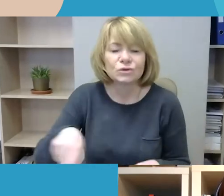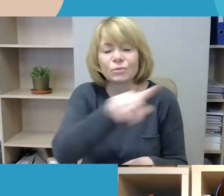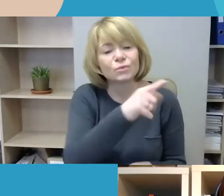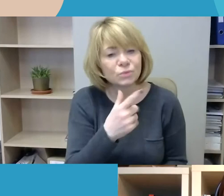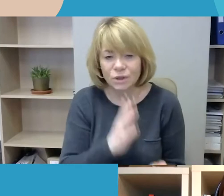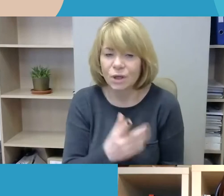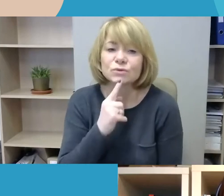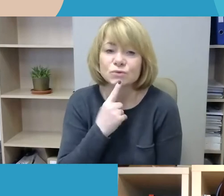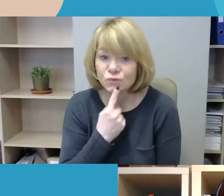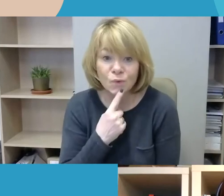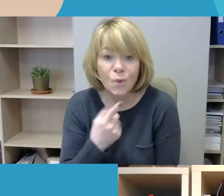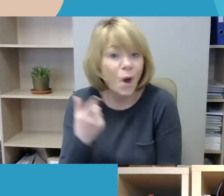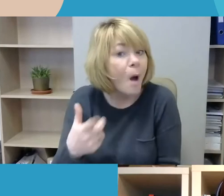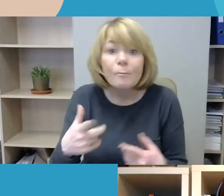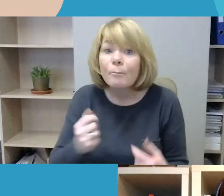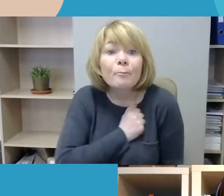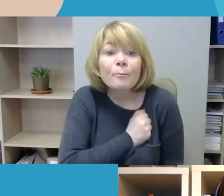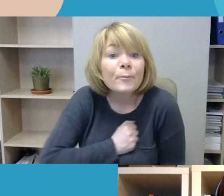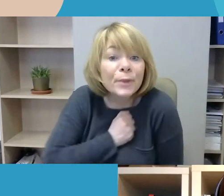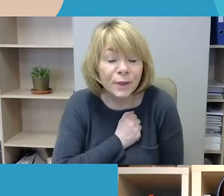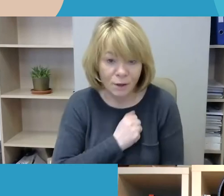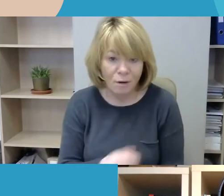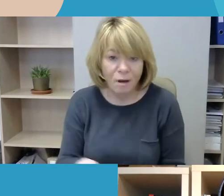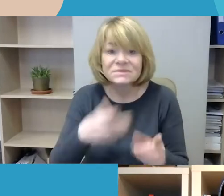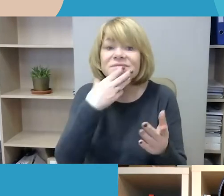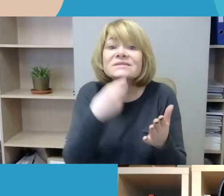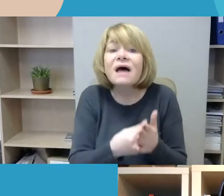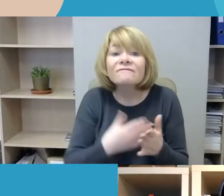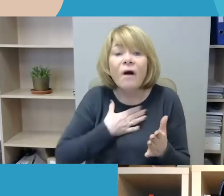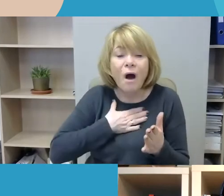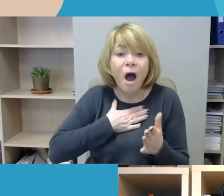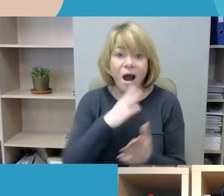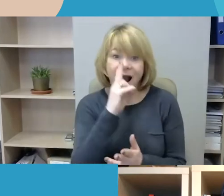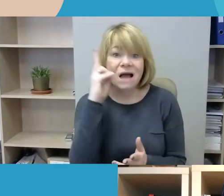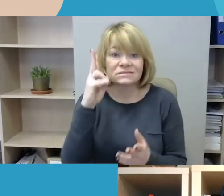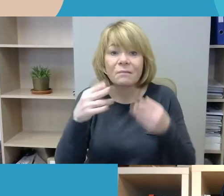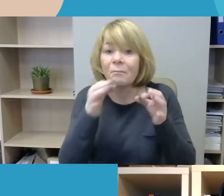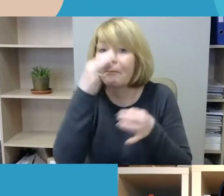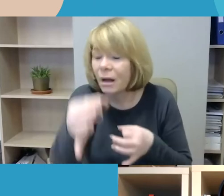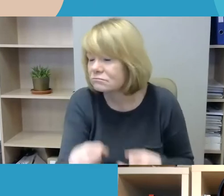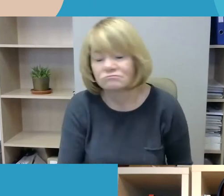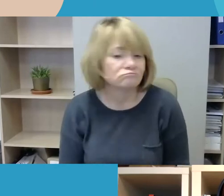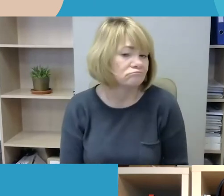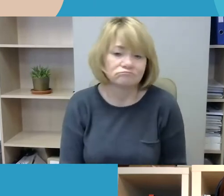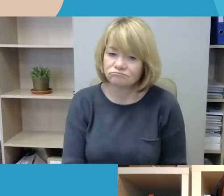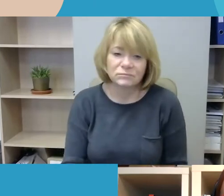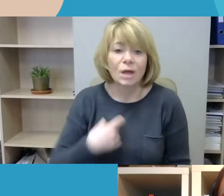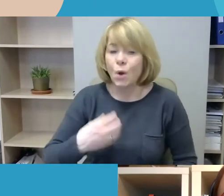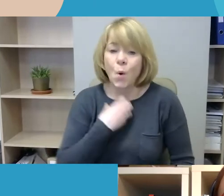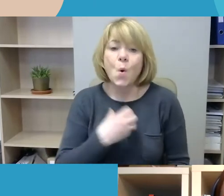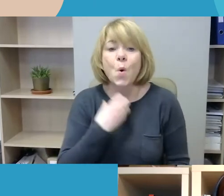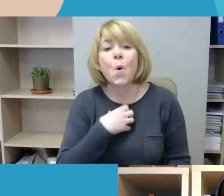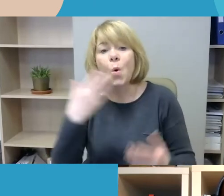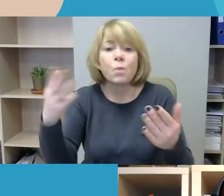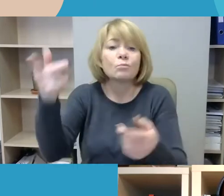bijo eiti Teisės konstitucijas ir atskleisti savo tapatybę, nes apie ją tada bijo, kad sužinos daugybę žmonių. Tai ypatingai